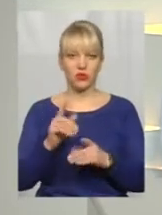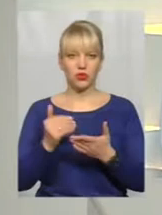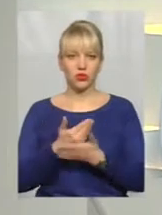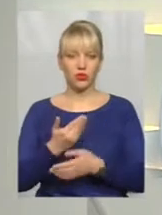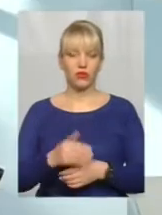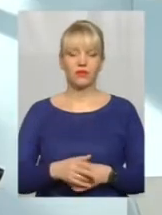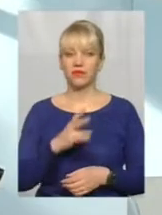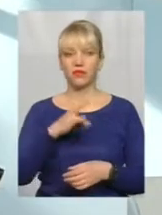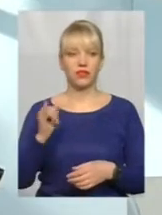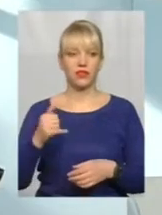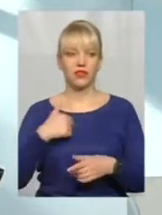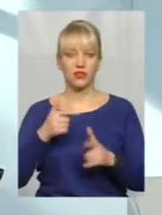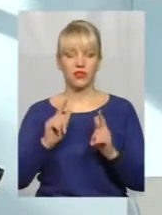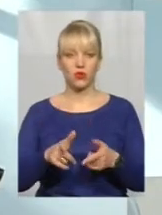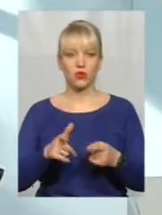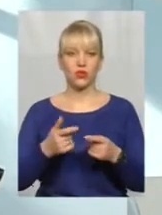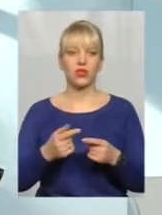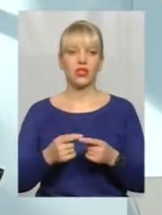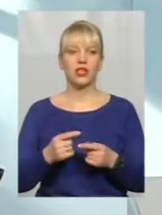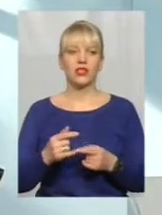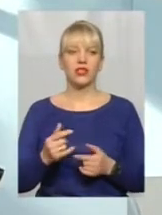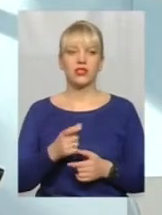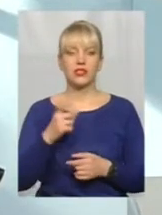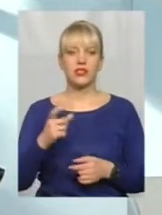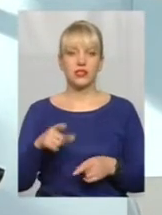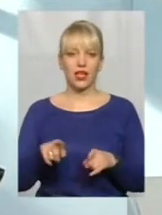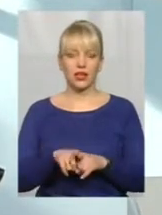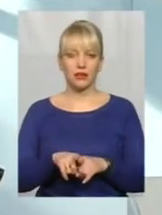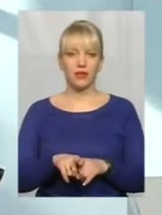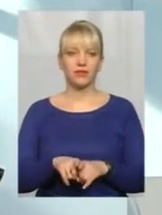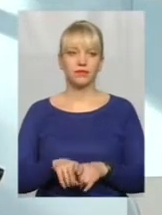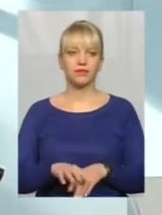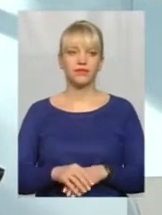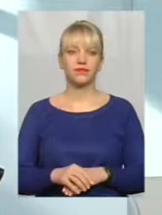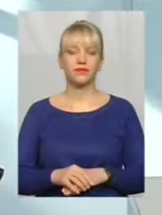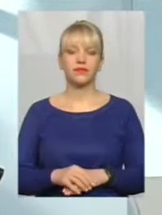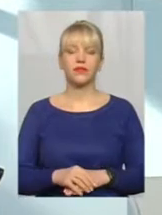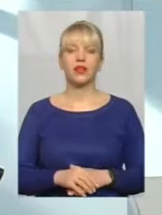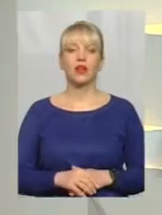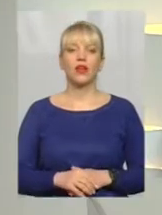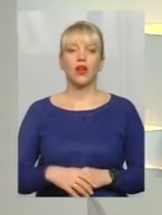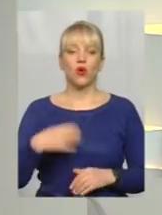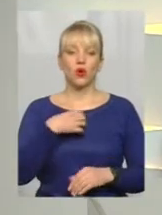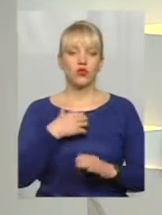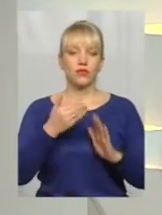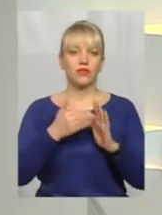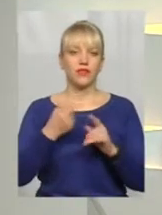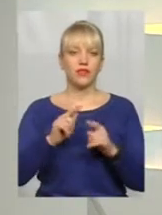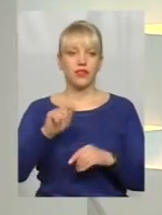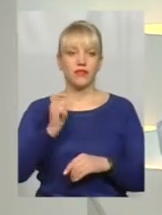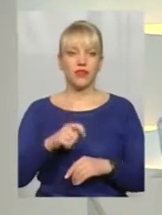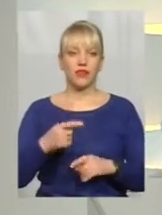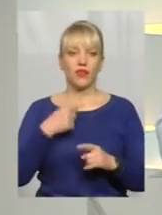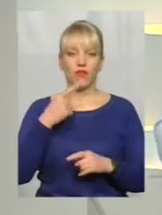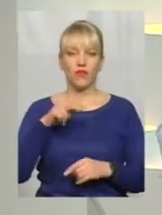Ні, я згоден саме з таким. З такими визначеннями. І ключовий виклик – це війна, очікувано